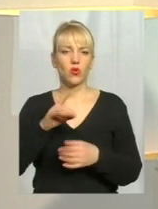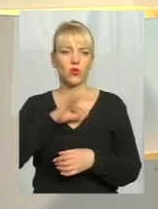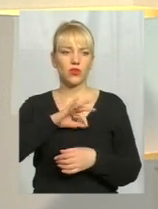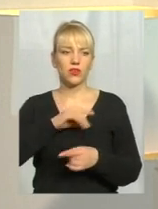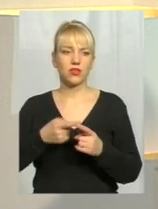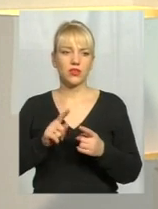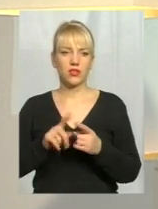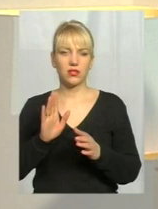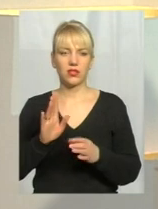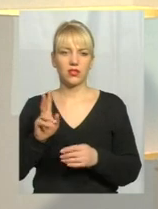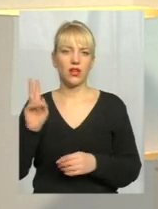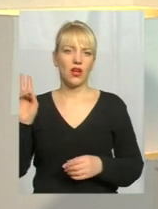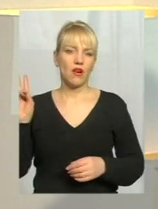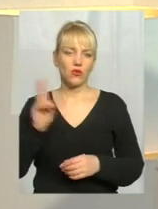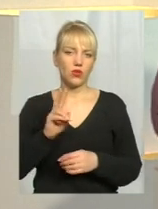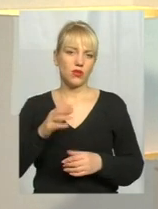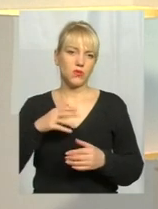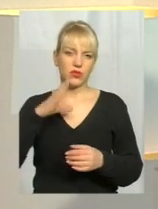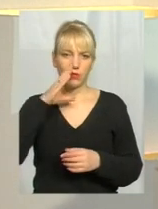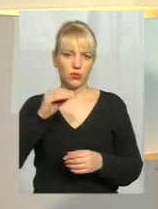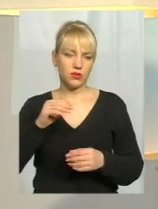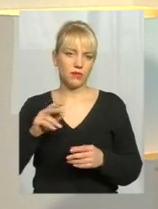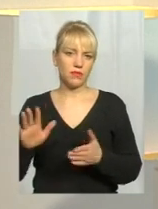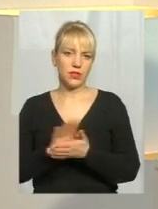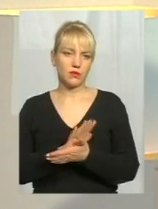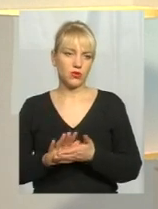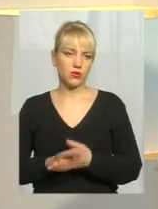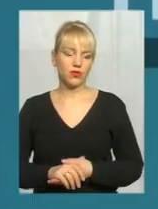це проїзд у громадському транспорті. Давайте послухаємо, чому.